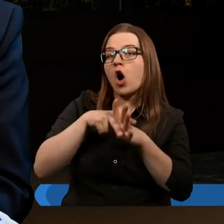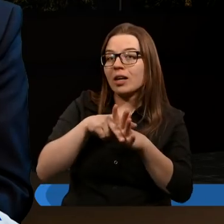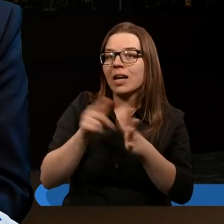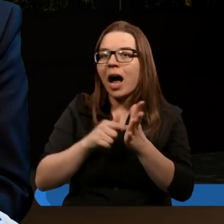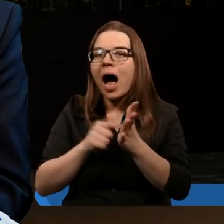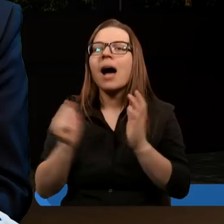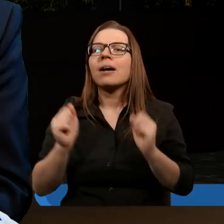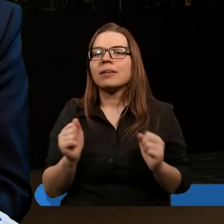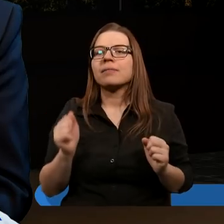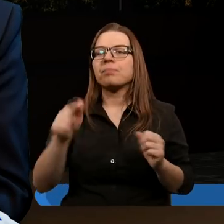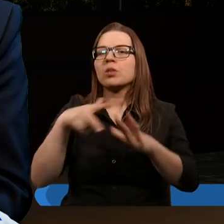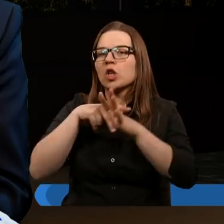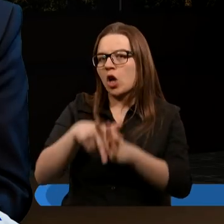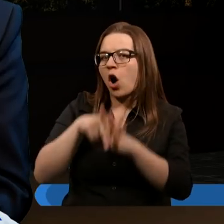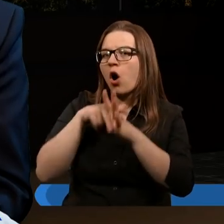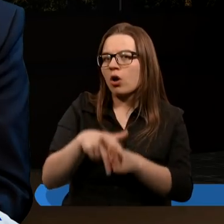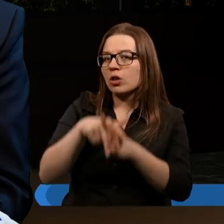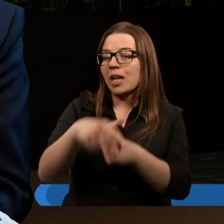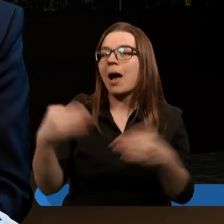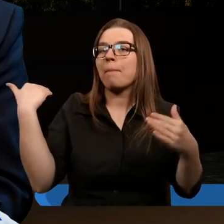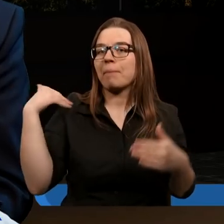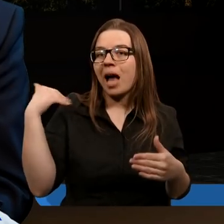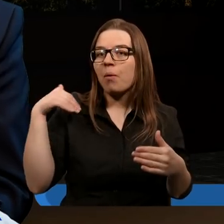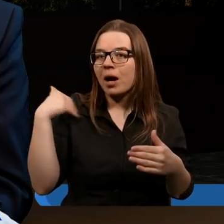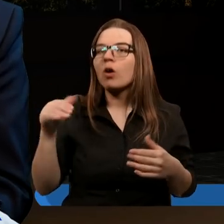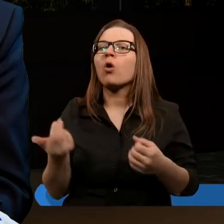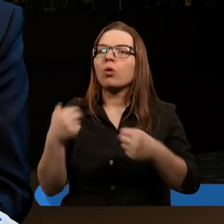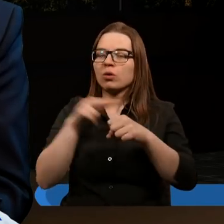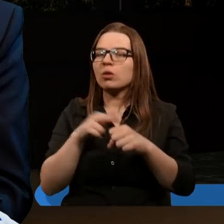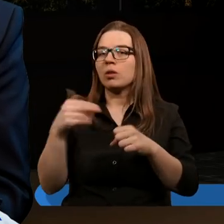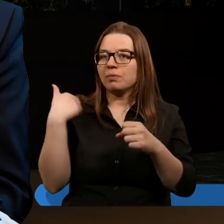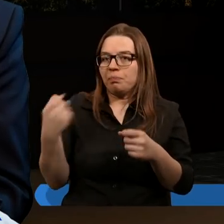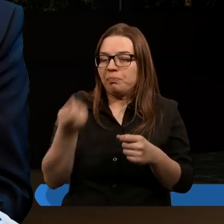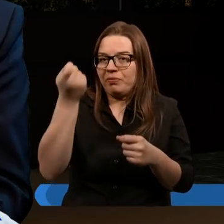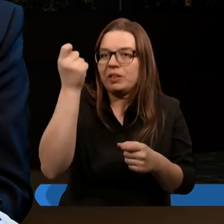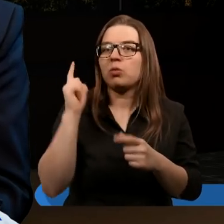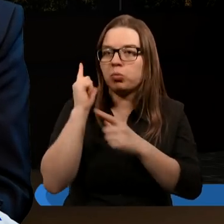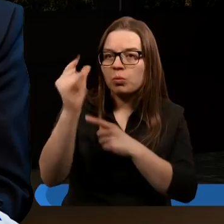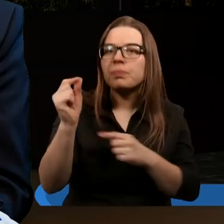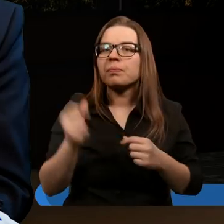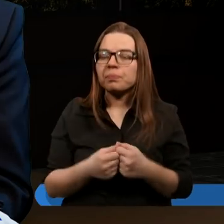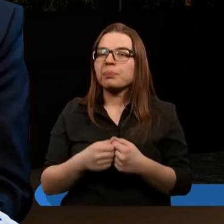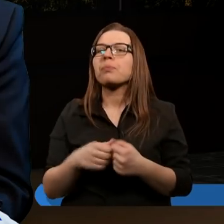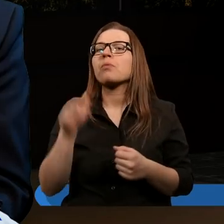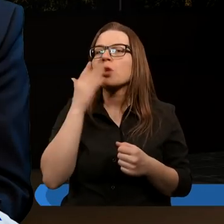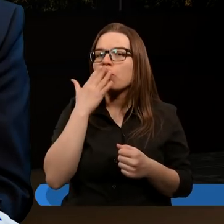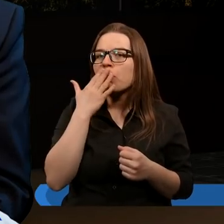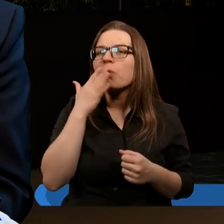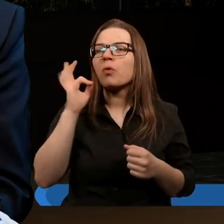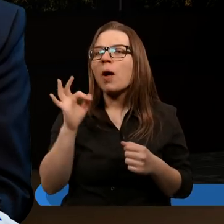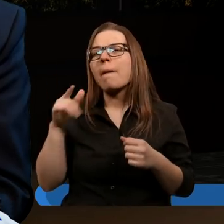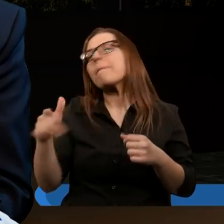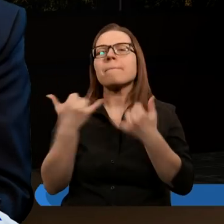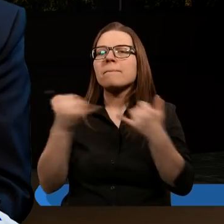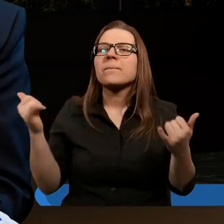Tutaj mamy tego konia białego, który wyrusza i gdy mówimy o czterech